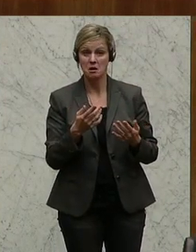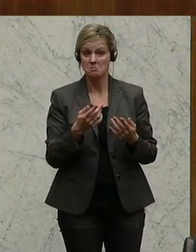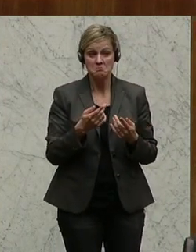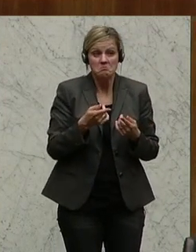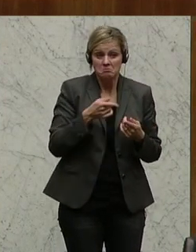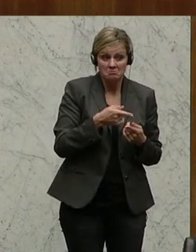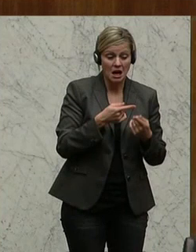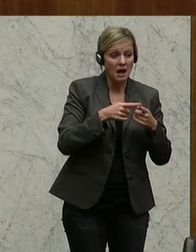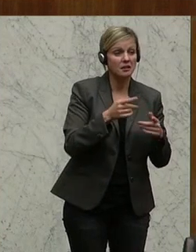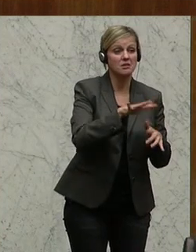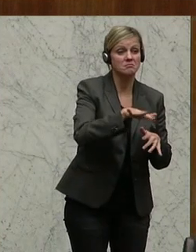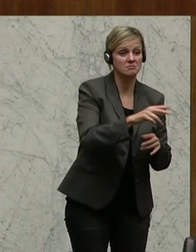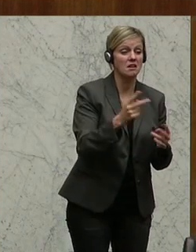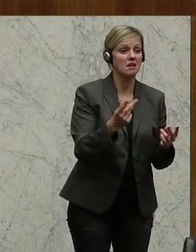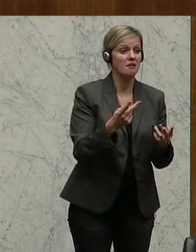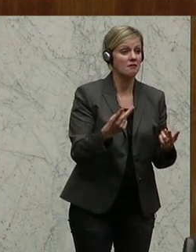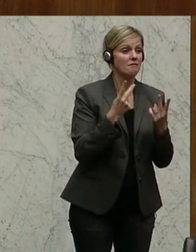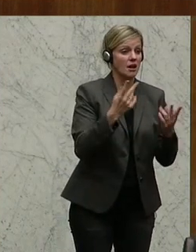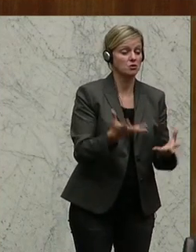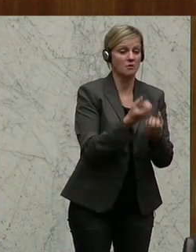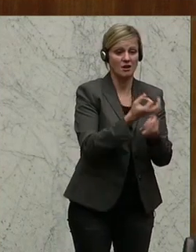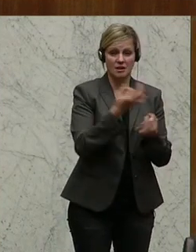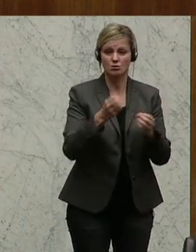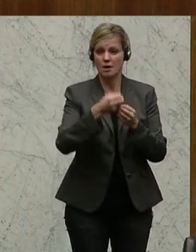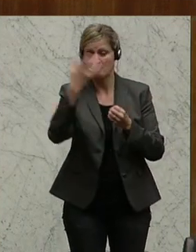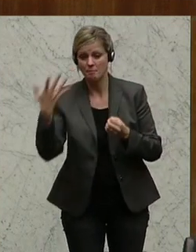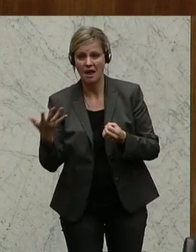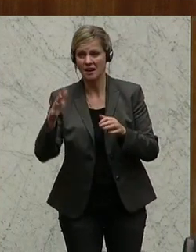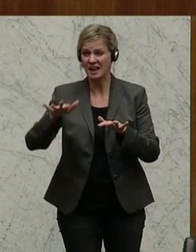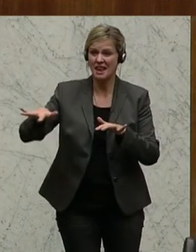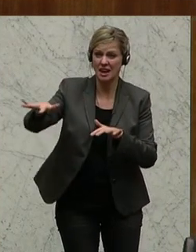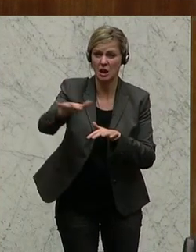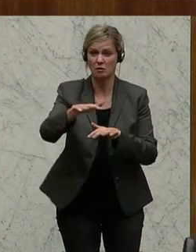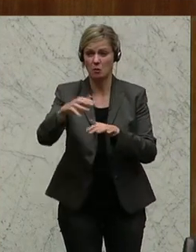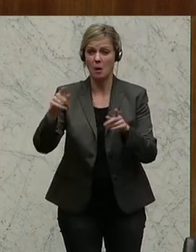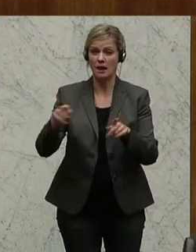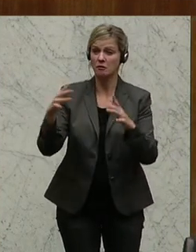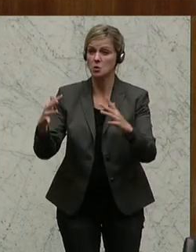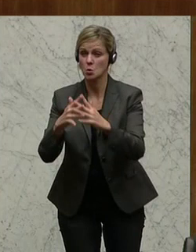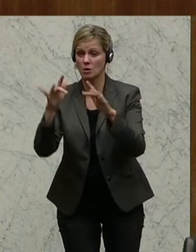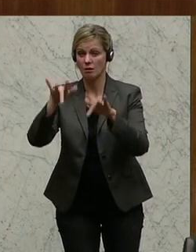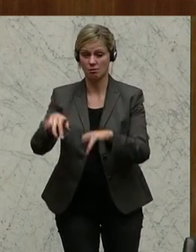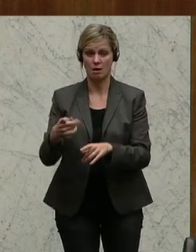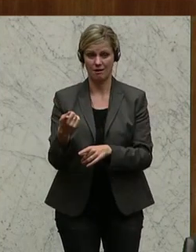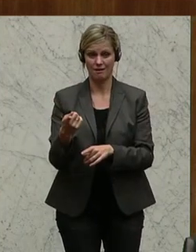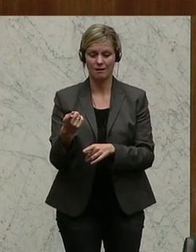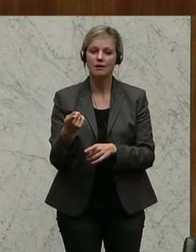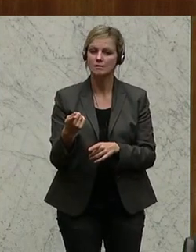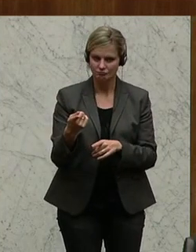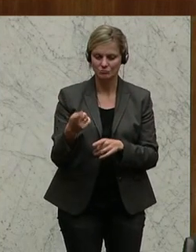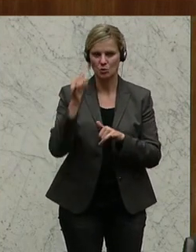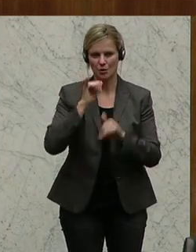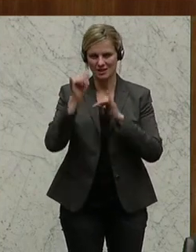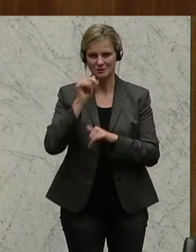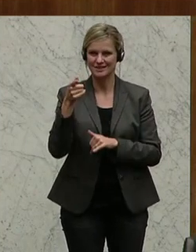möglich ist. Auf einem Berg in der Peripherie, wo es neben der Fuß und Landwirtschaft vielleicht nur eine Berghütte gibt. Und diese Betriebe haben auch eine zentrale